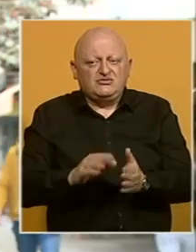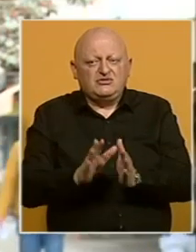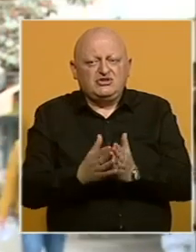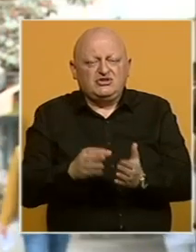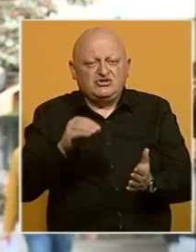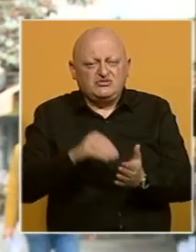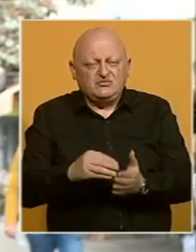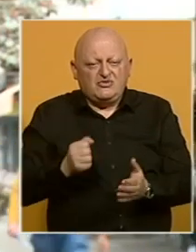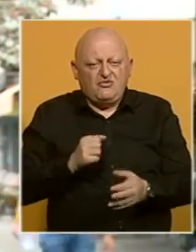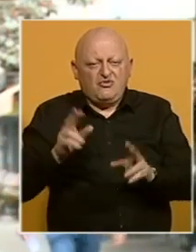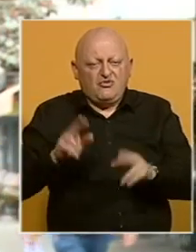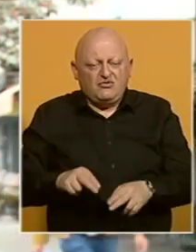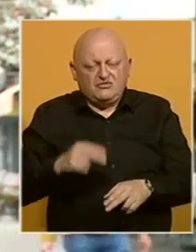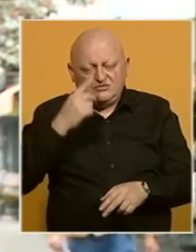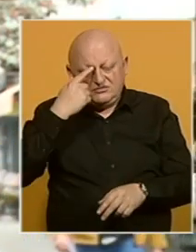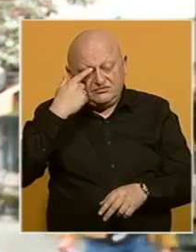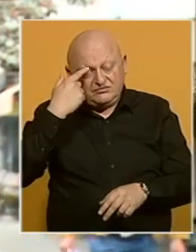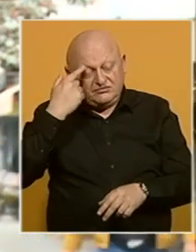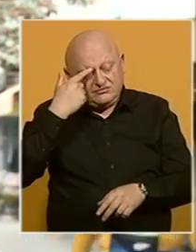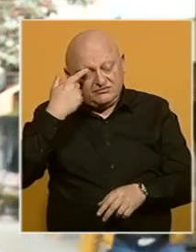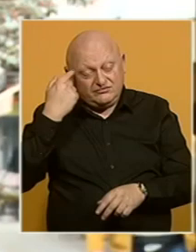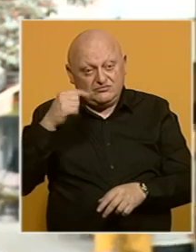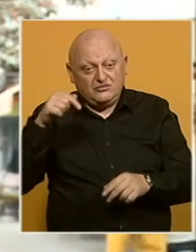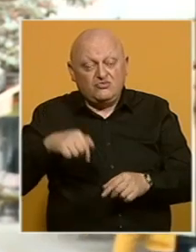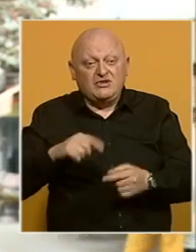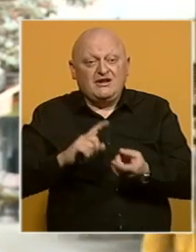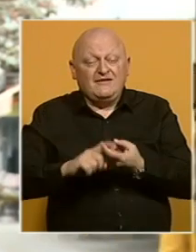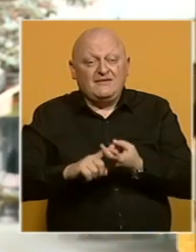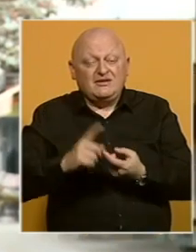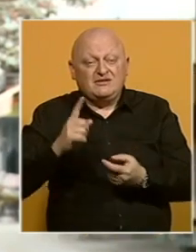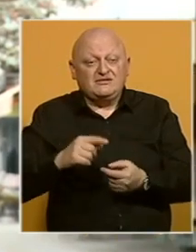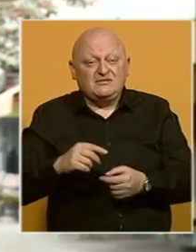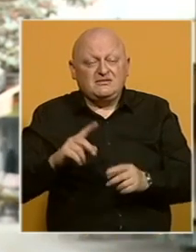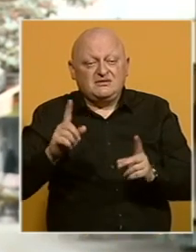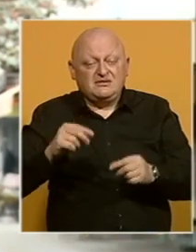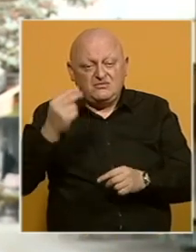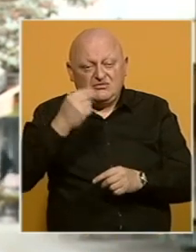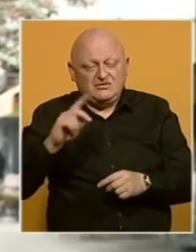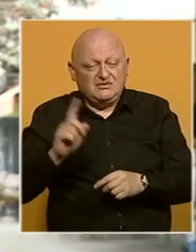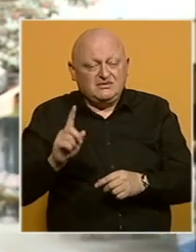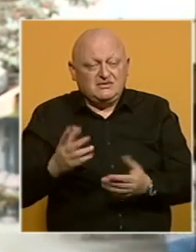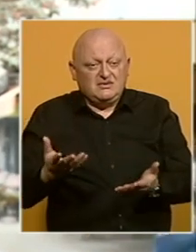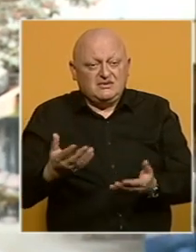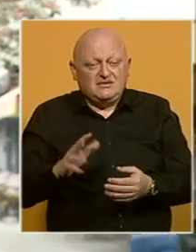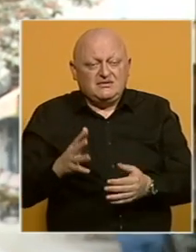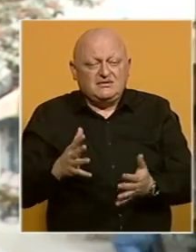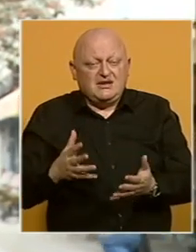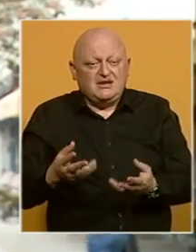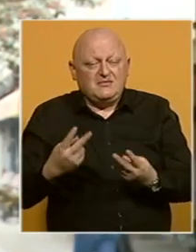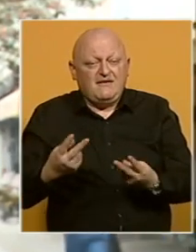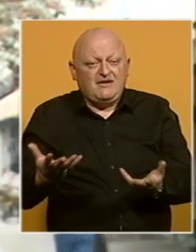vojne imovine, nepokretne, govorimo o nepokretno, vojne imovine, untar federacije je proces koji nema značajni